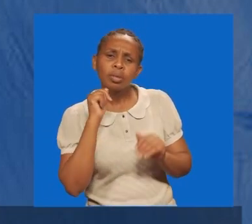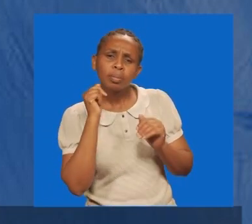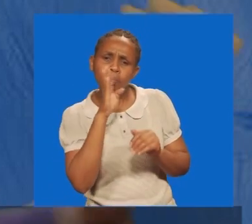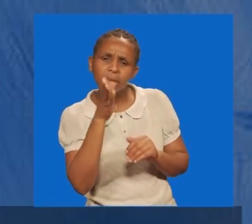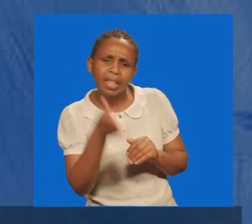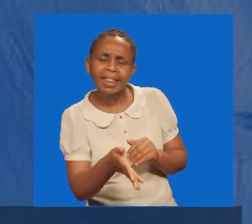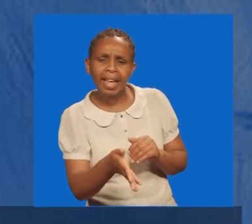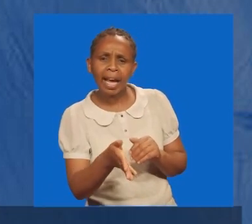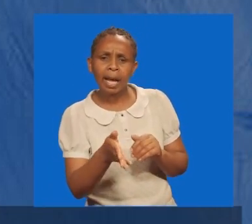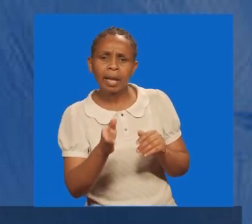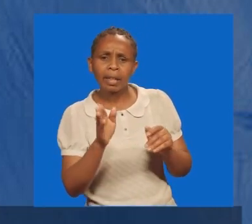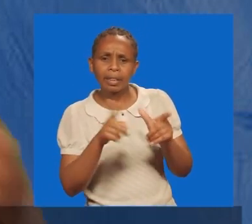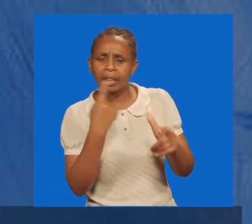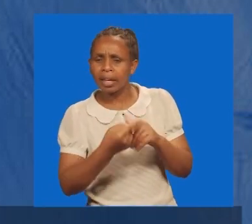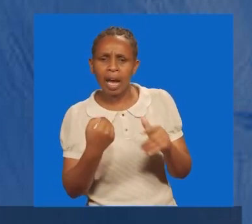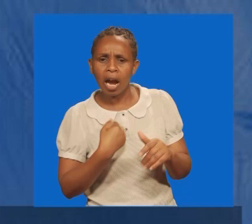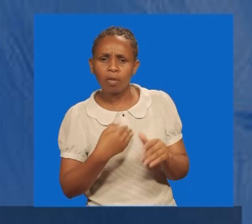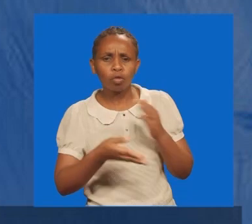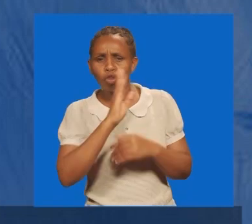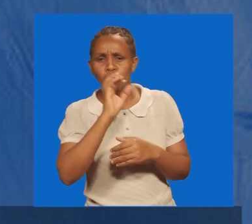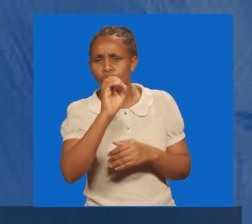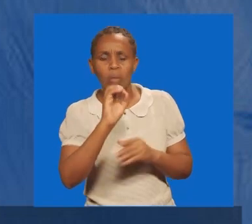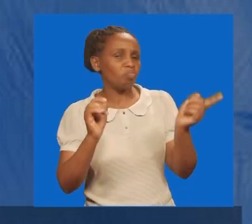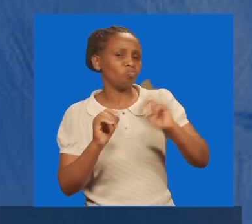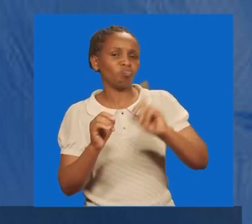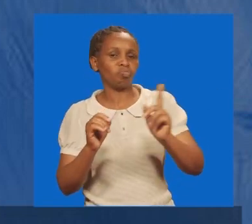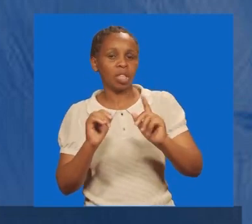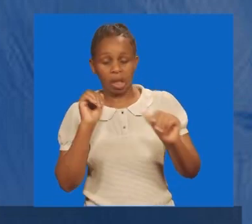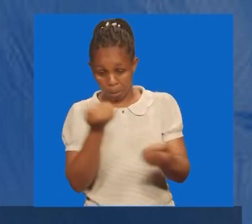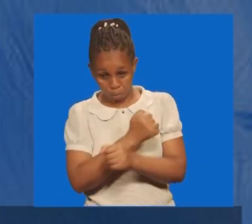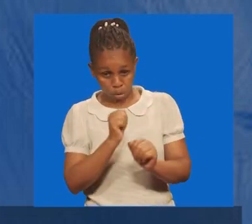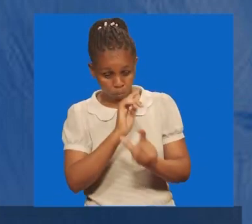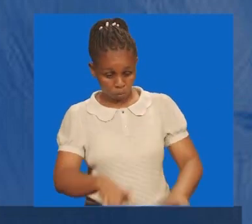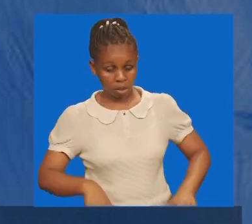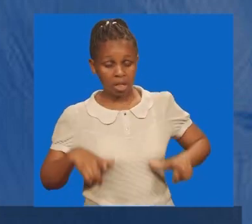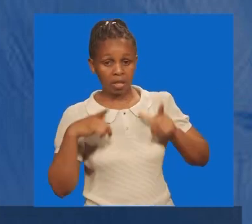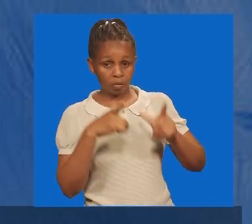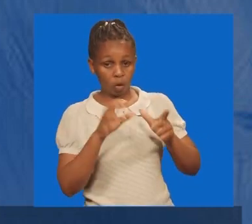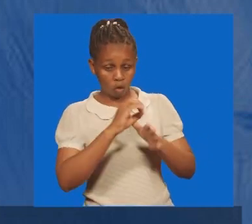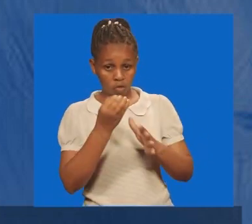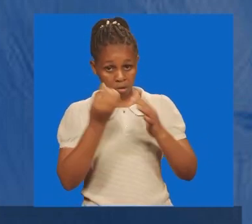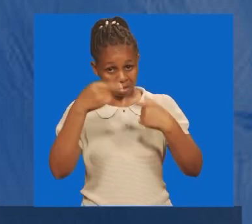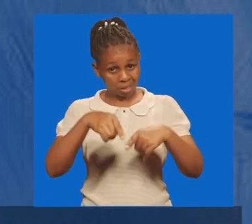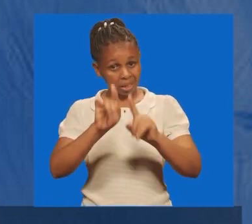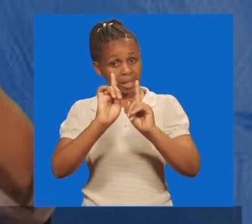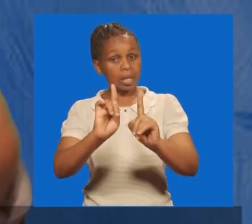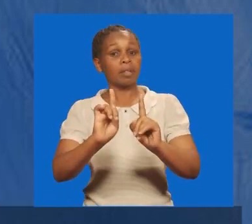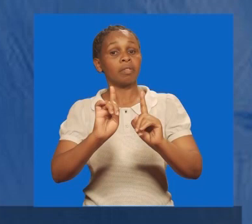Kwa hivyo hata unapofanya nini, njua ya kwamba, awezi ukaisi, ama wezi,